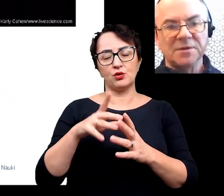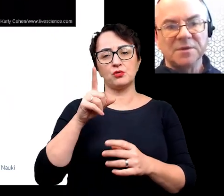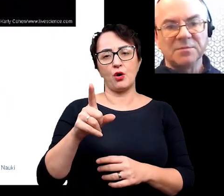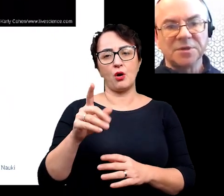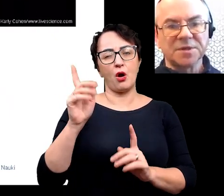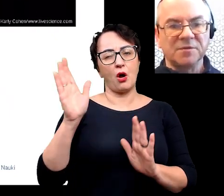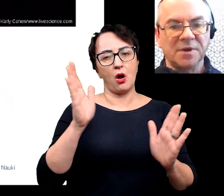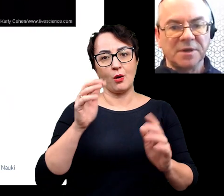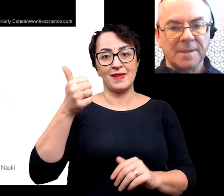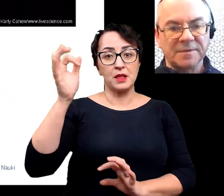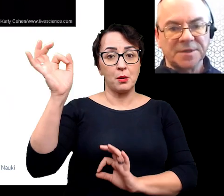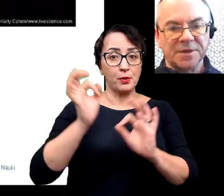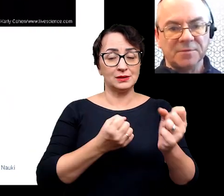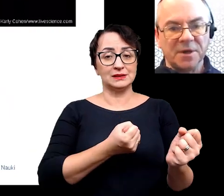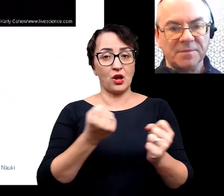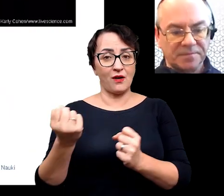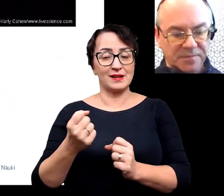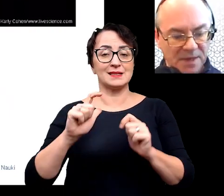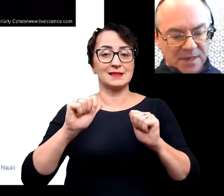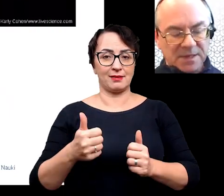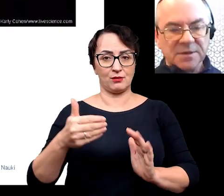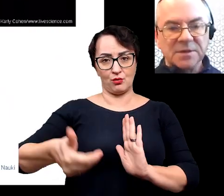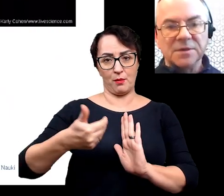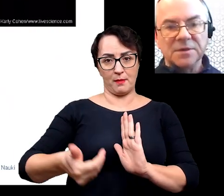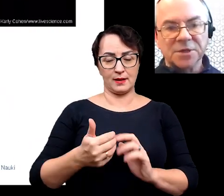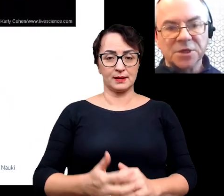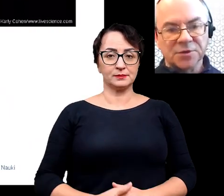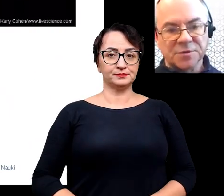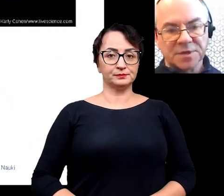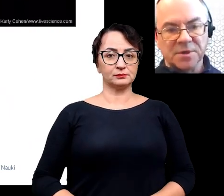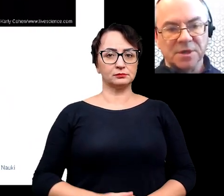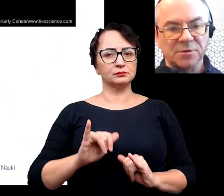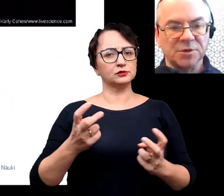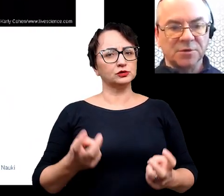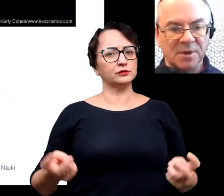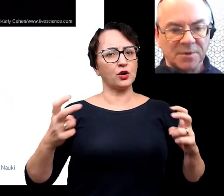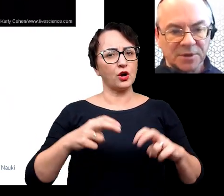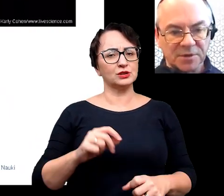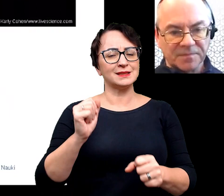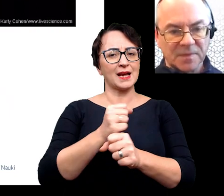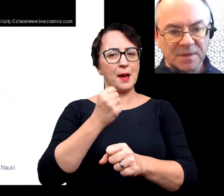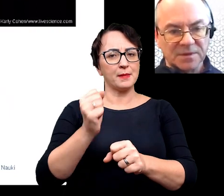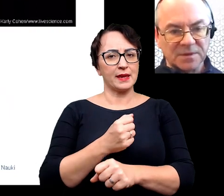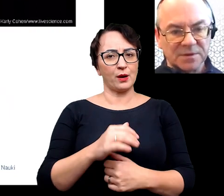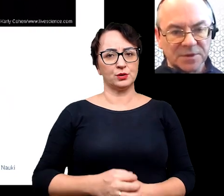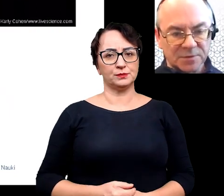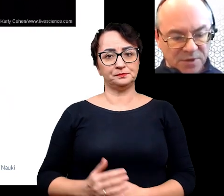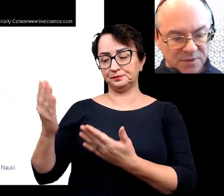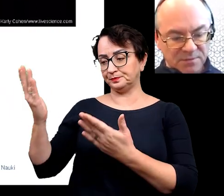% będzie zachowany w stanie kopalnym. Jak się tworzą skamieniałości? Tutaj mamy takie